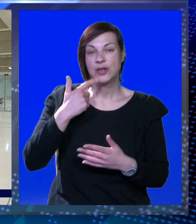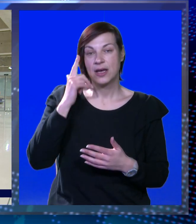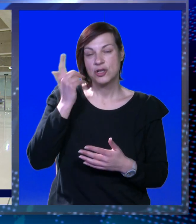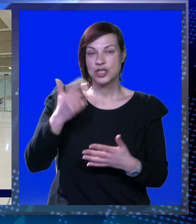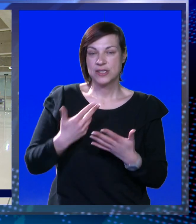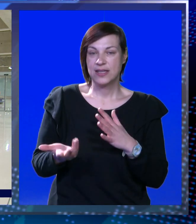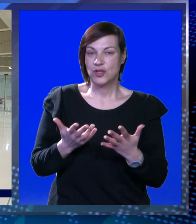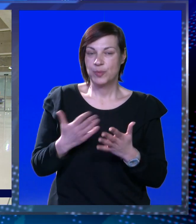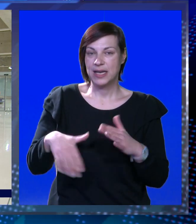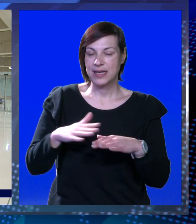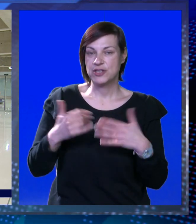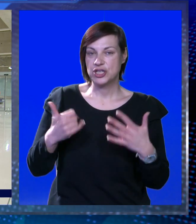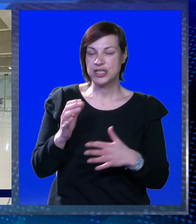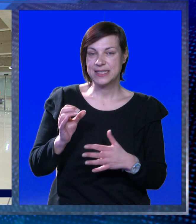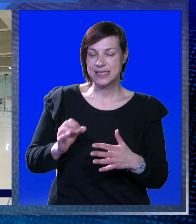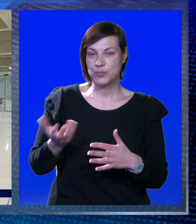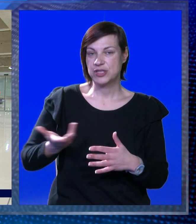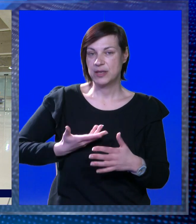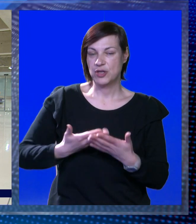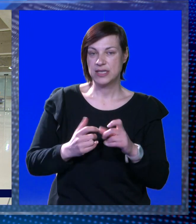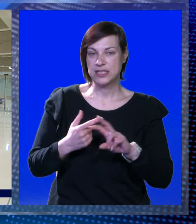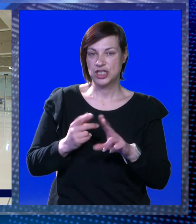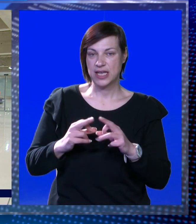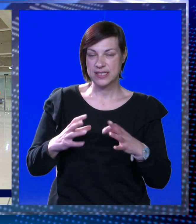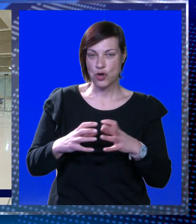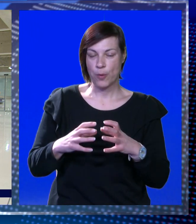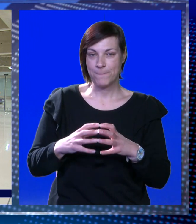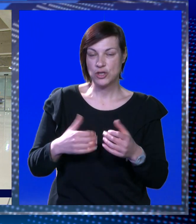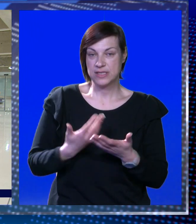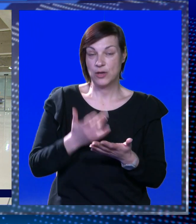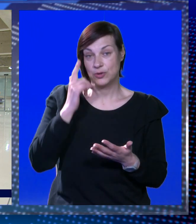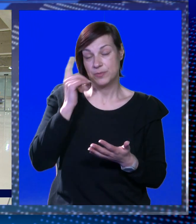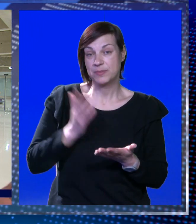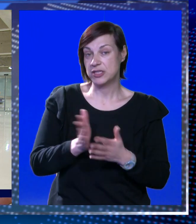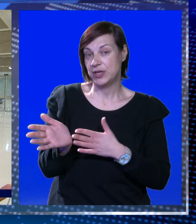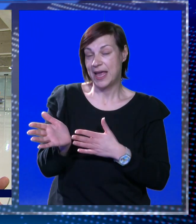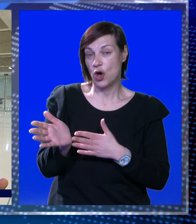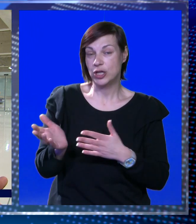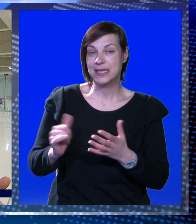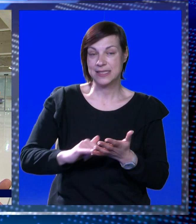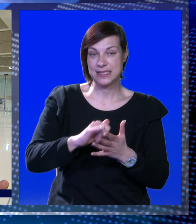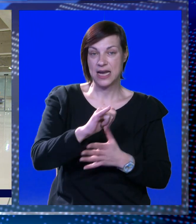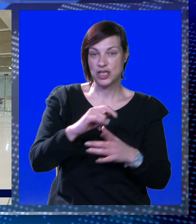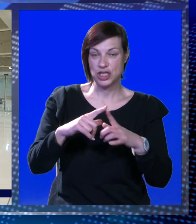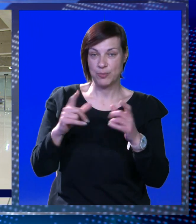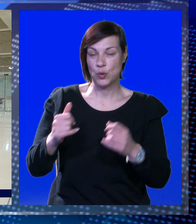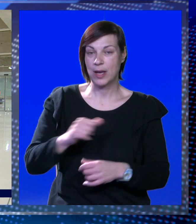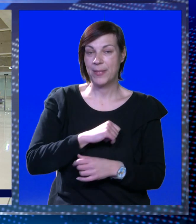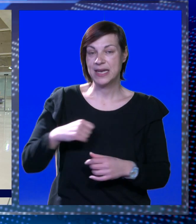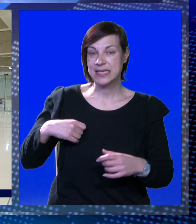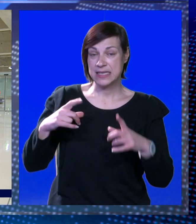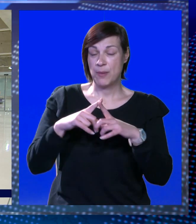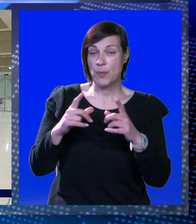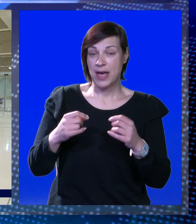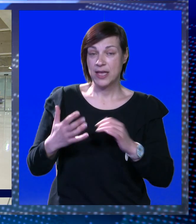jer, kao što znate, otprilike više od 60% putnika nam dolazi iz šengenskog prostora. I u tom smislu i na odlaznim zračnim lukama, a i na